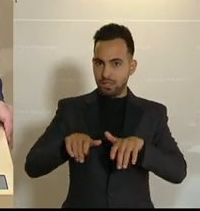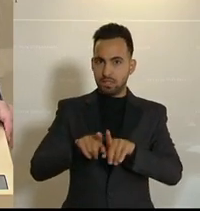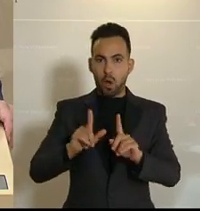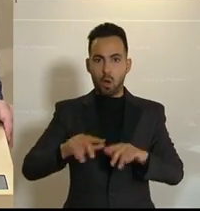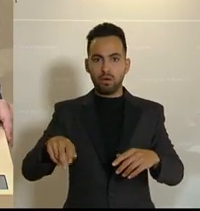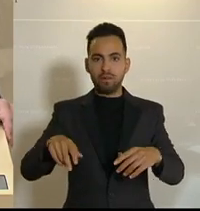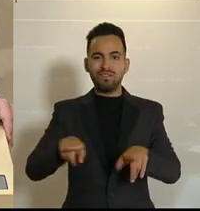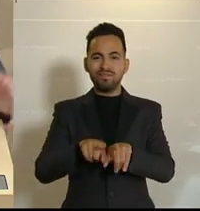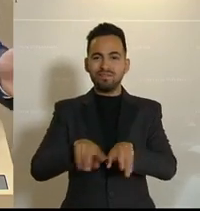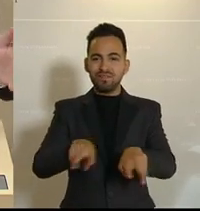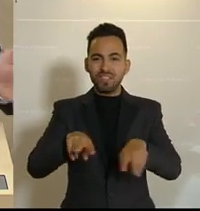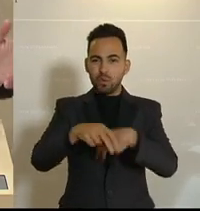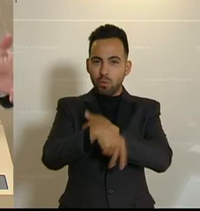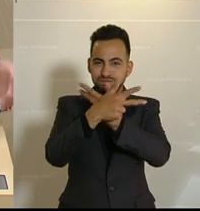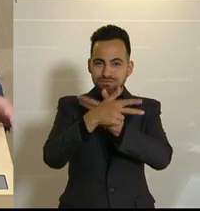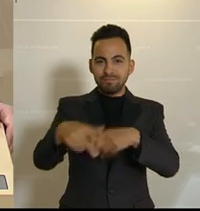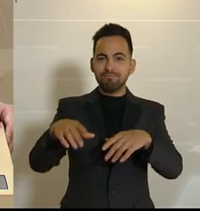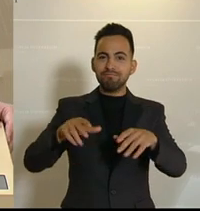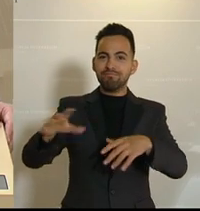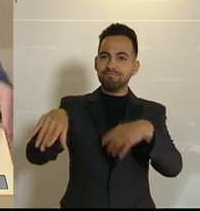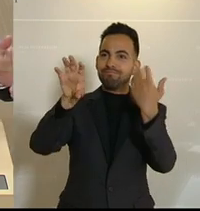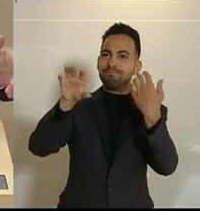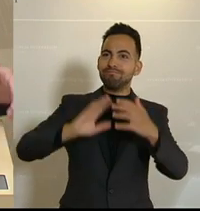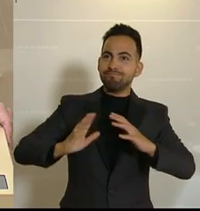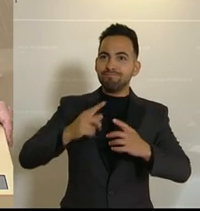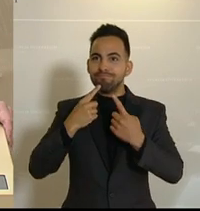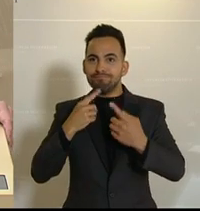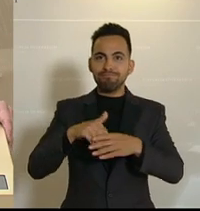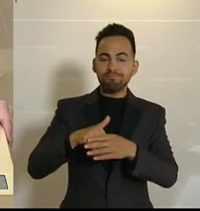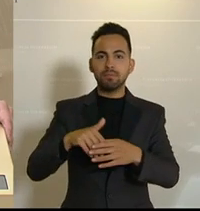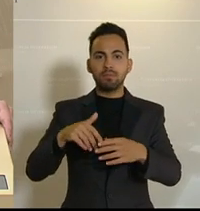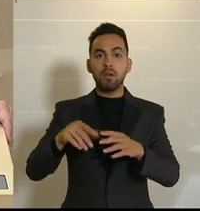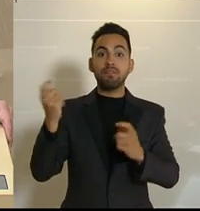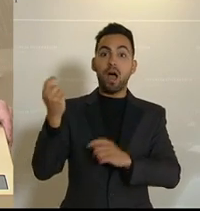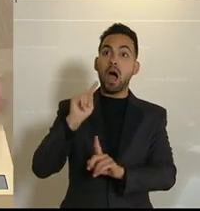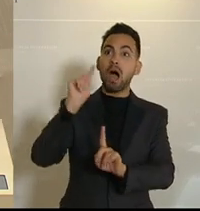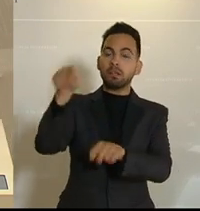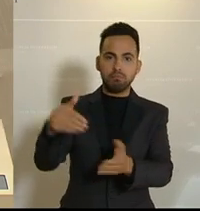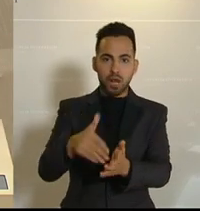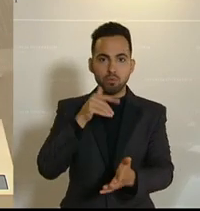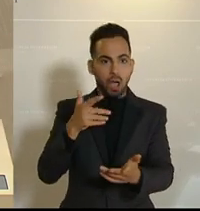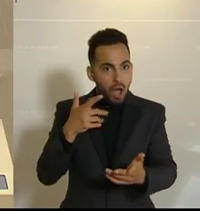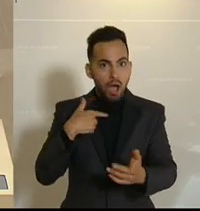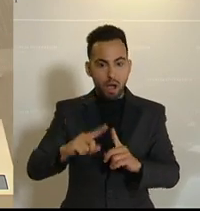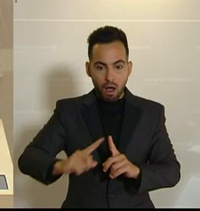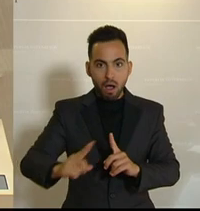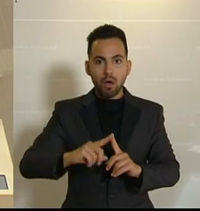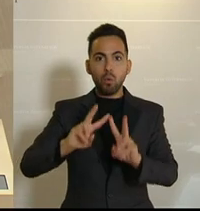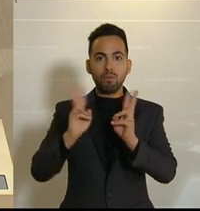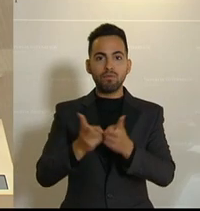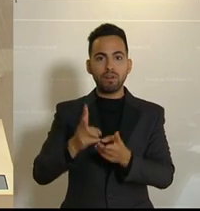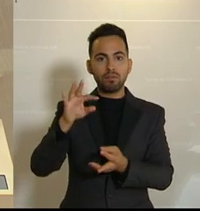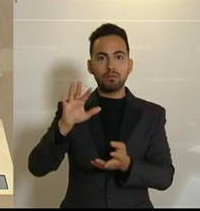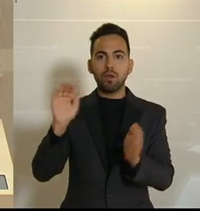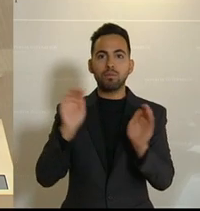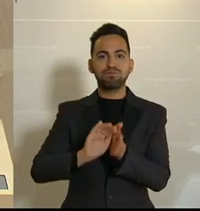Videokonferenzen, dass wir sich viele Kilometer erspart haben und somit der Umwelt geholfen haben. Um die Chancen